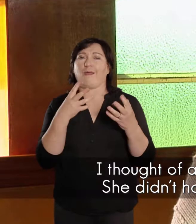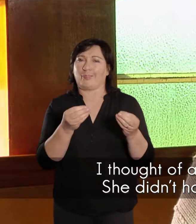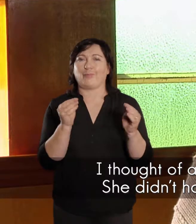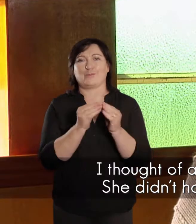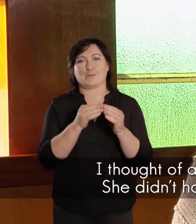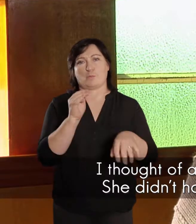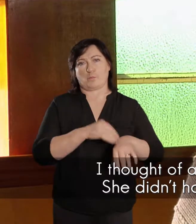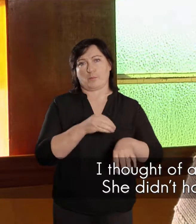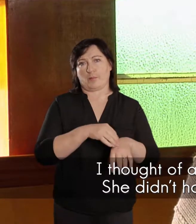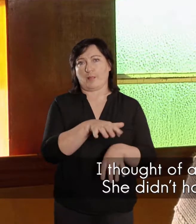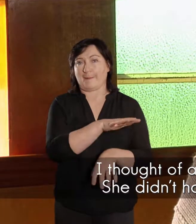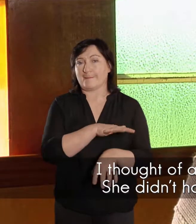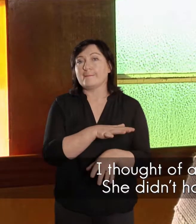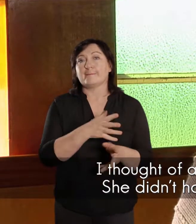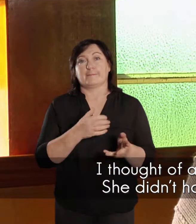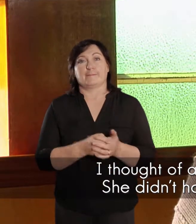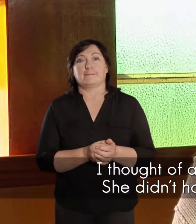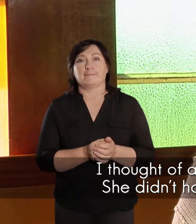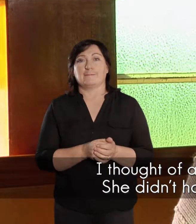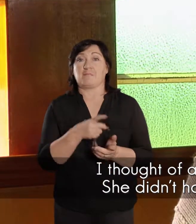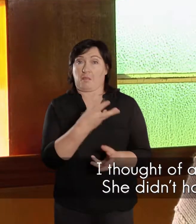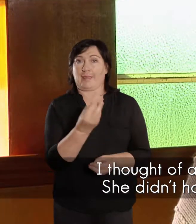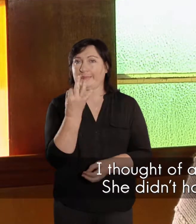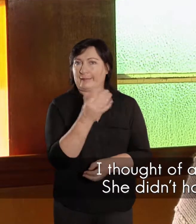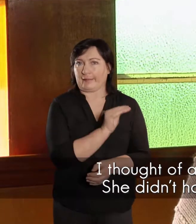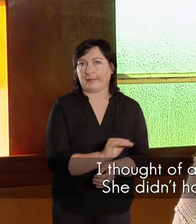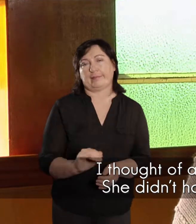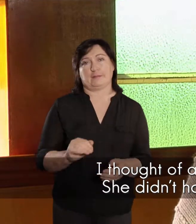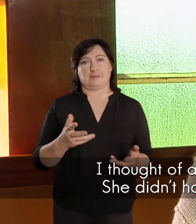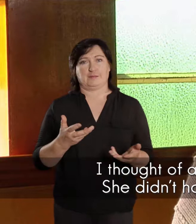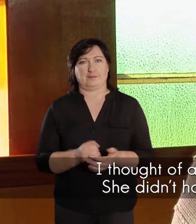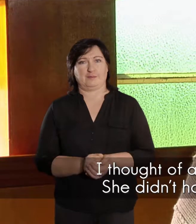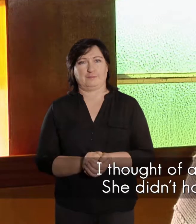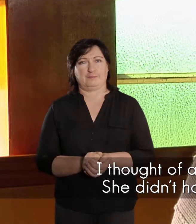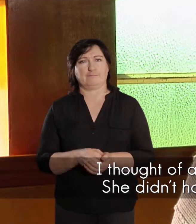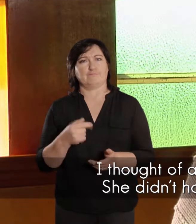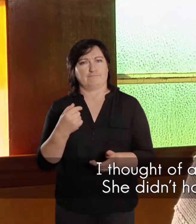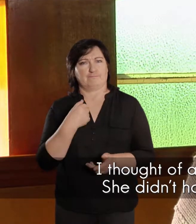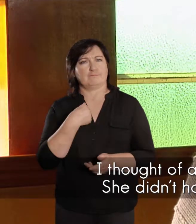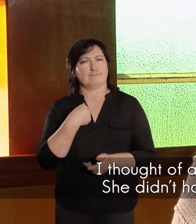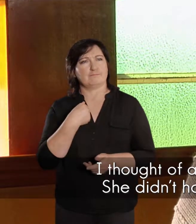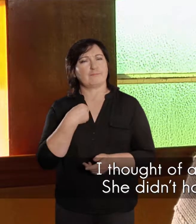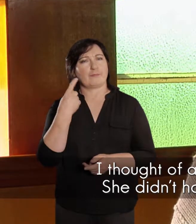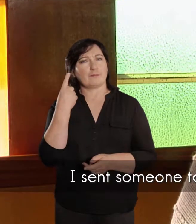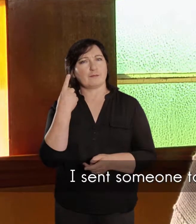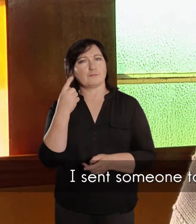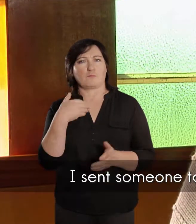sy het ook huisprobleme gehad, sy het die huis gehad nie, en sy het drie kinders gehad, en